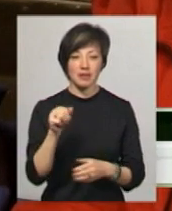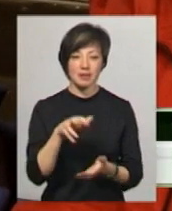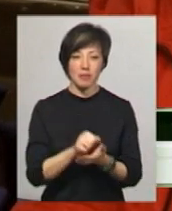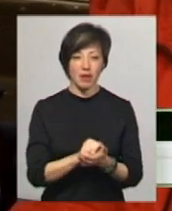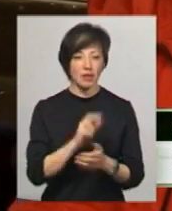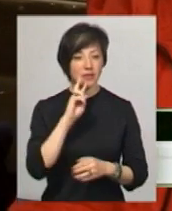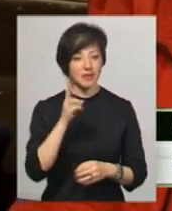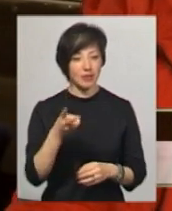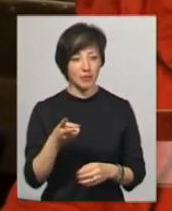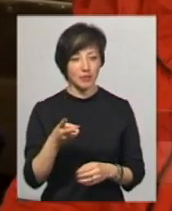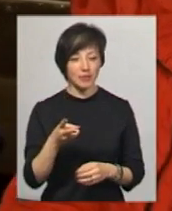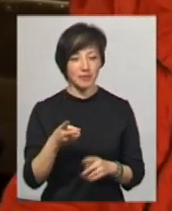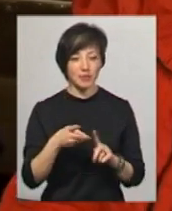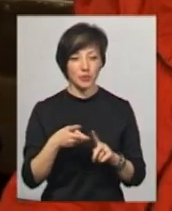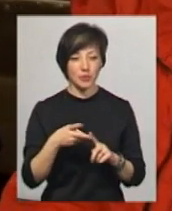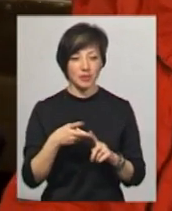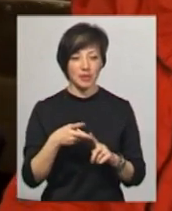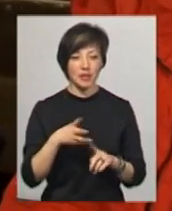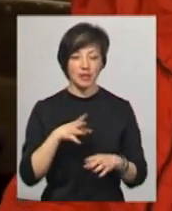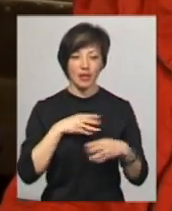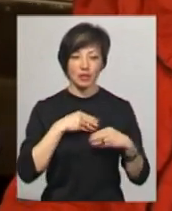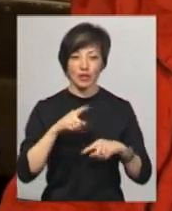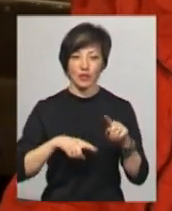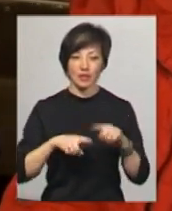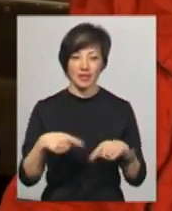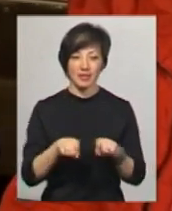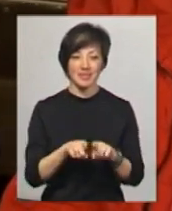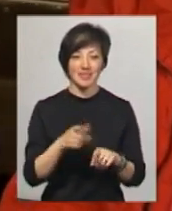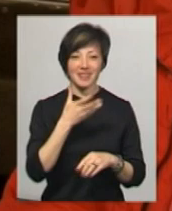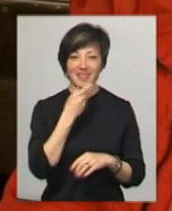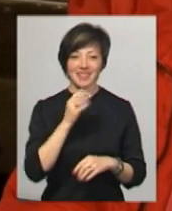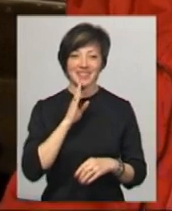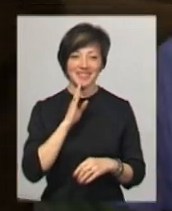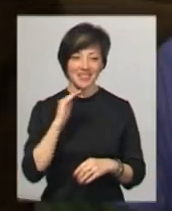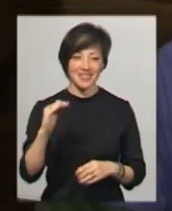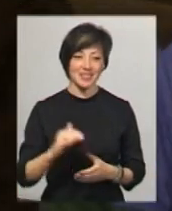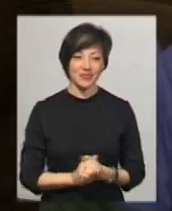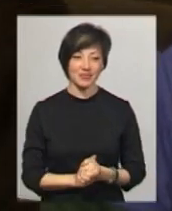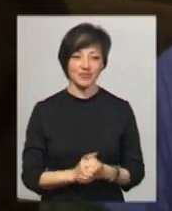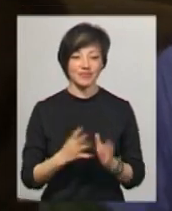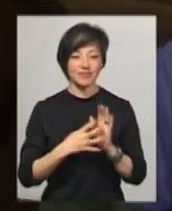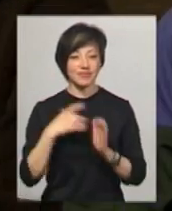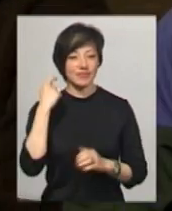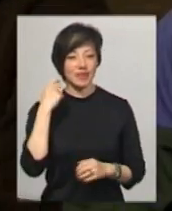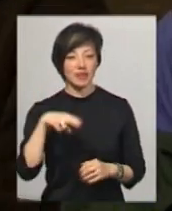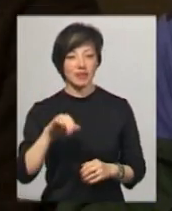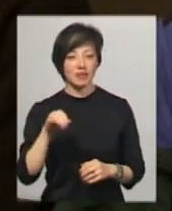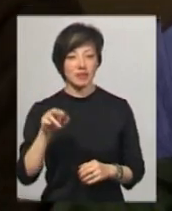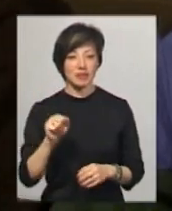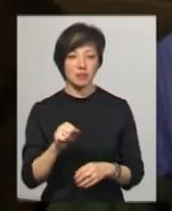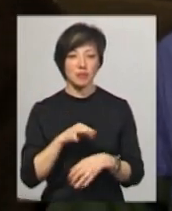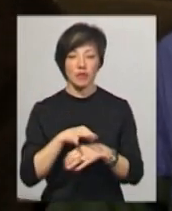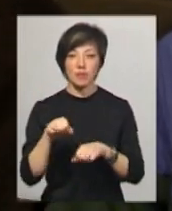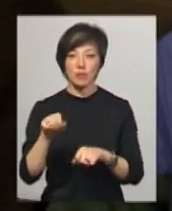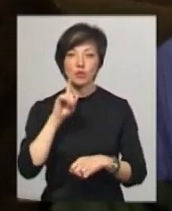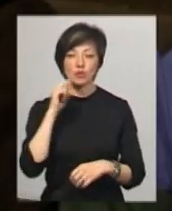боксом вже другий рік. Наша родичка і так дуже гарна дівчинка. Дівятирічний Дмитро Гринишин провів бій